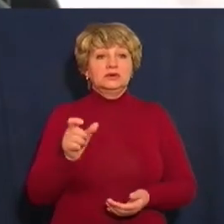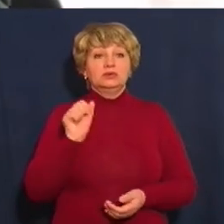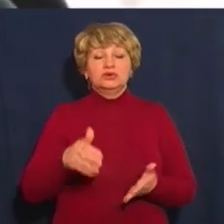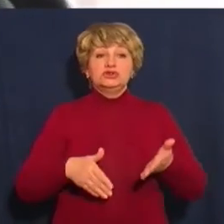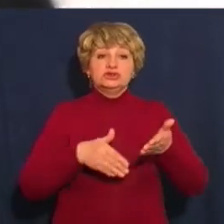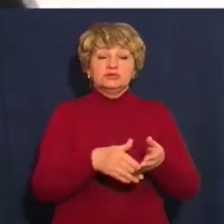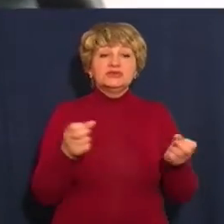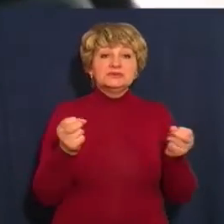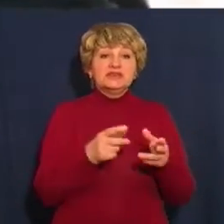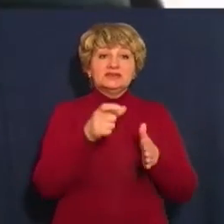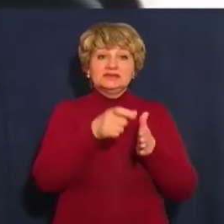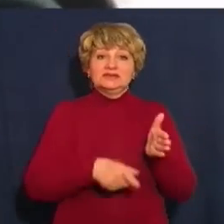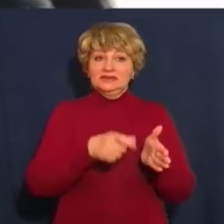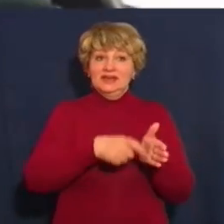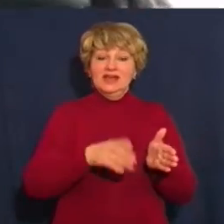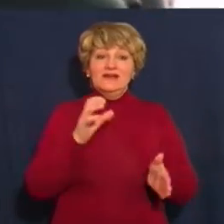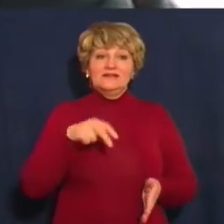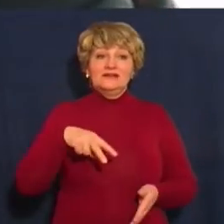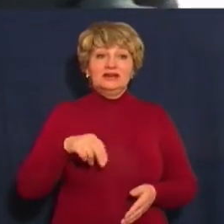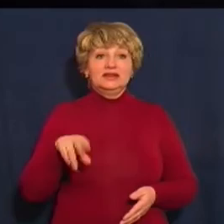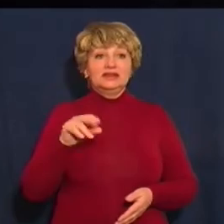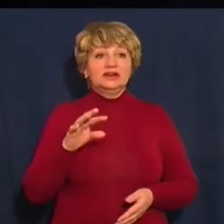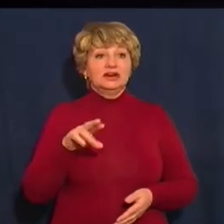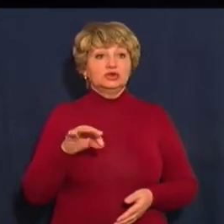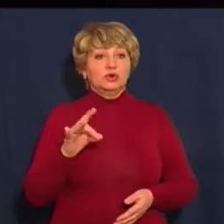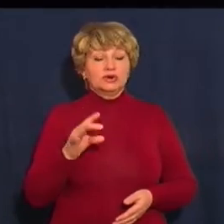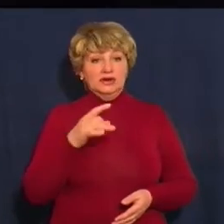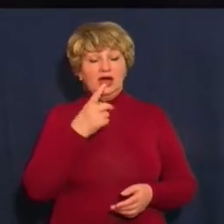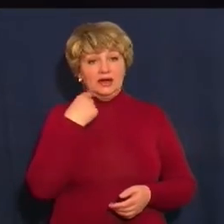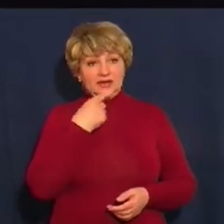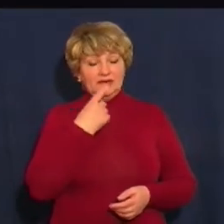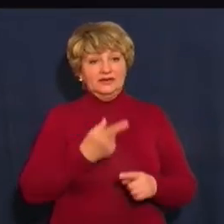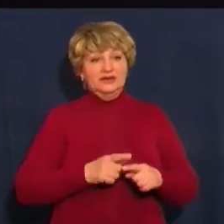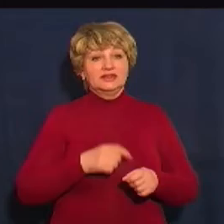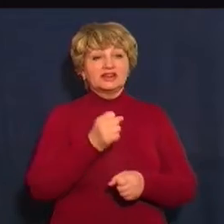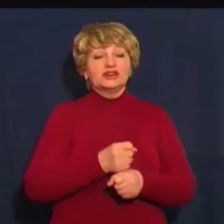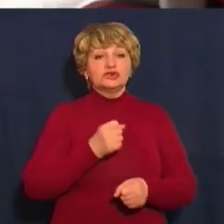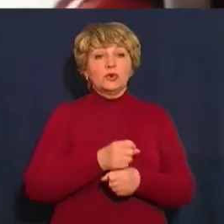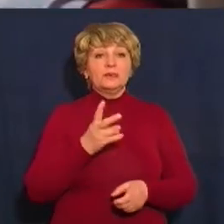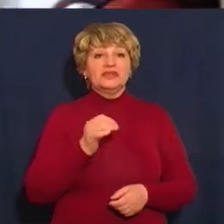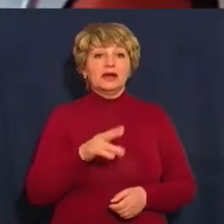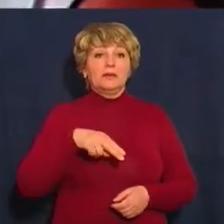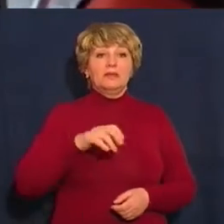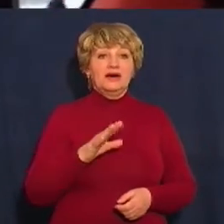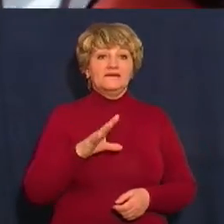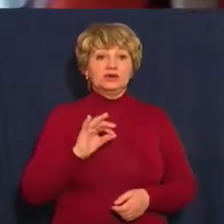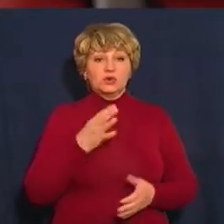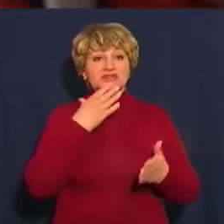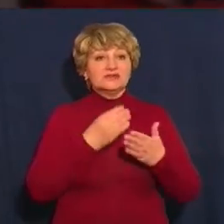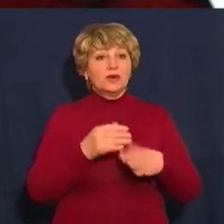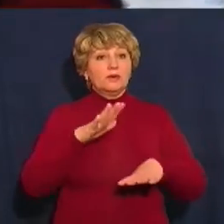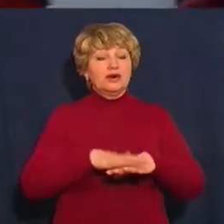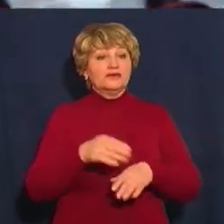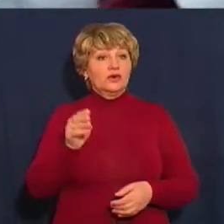спеціальних пристроїв – валідаторів, розповідає розробник концепції розвитку пасажирського транспорту Павло Мосійчук. Свою банківську картку